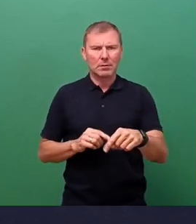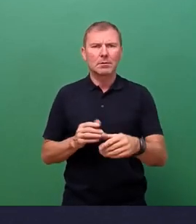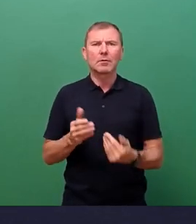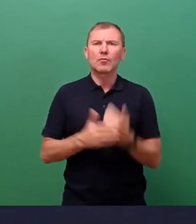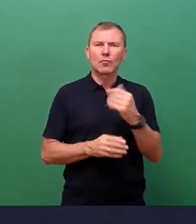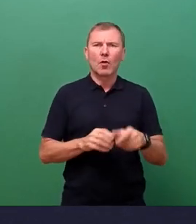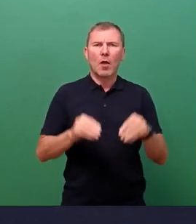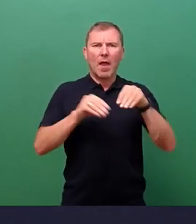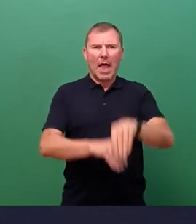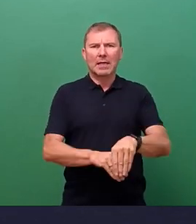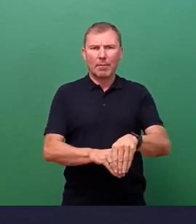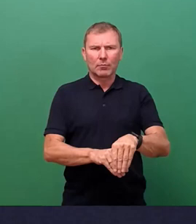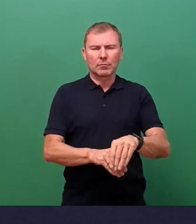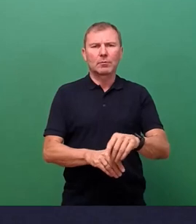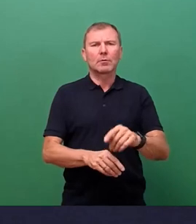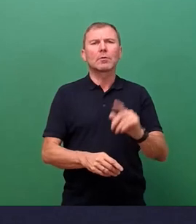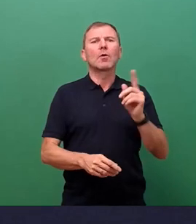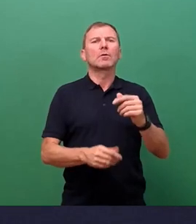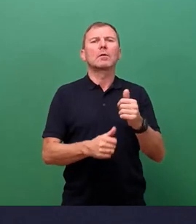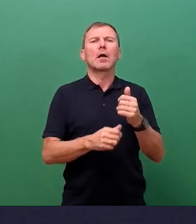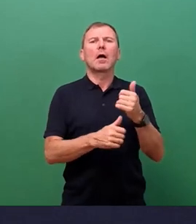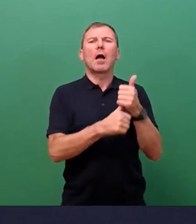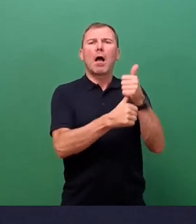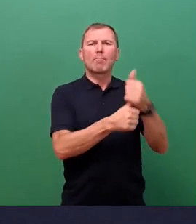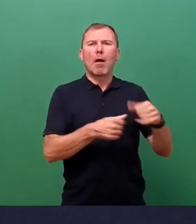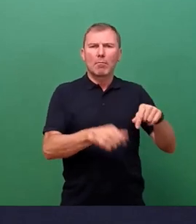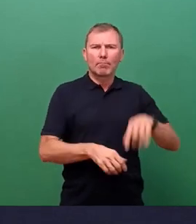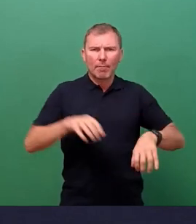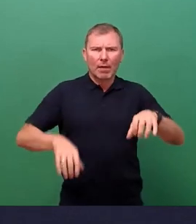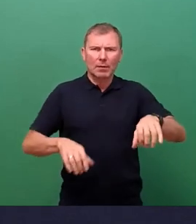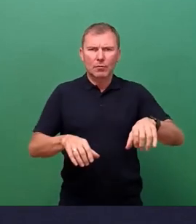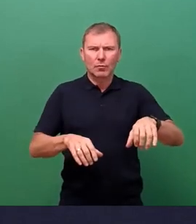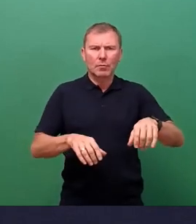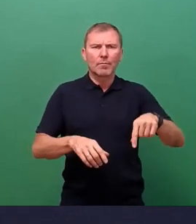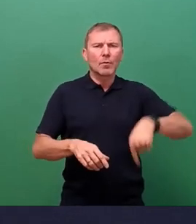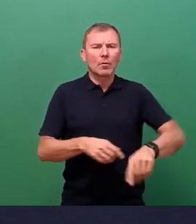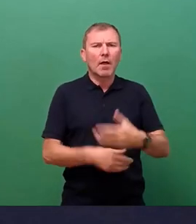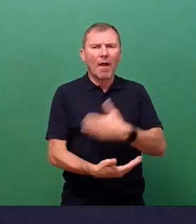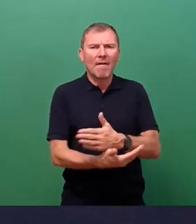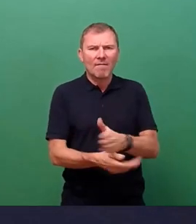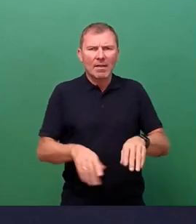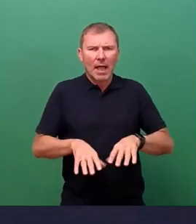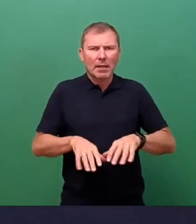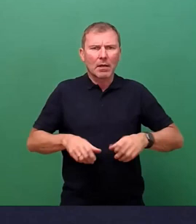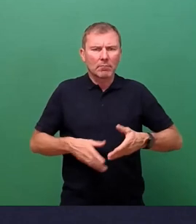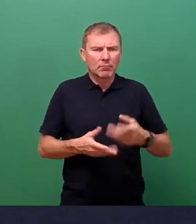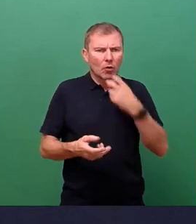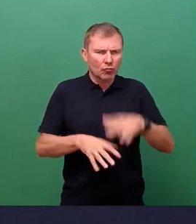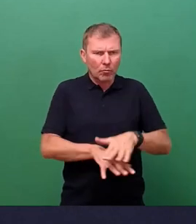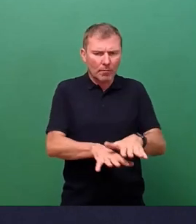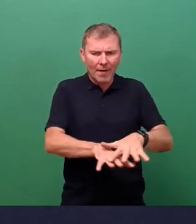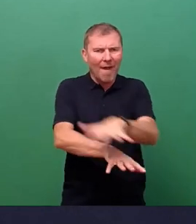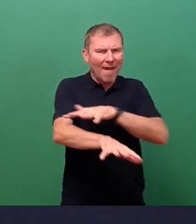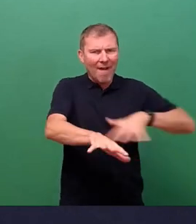Einordnung von Baumpflanzungen und die Unterflurverteiler eben flächig einen sehr großen